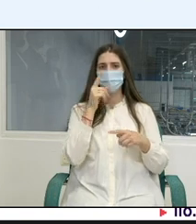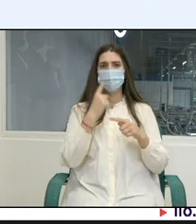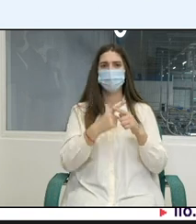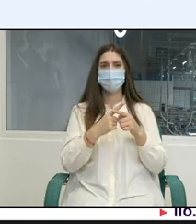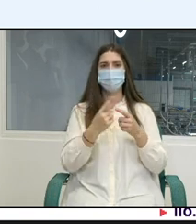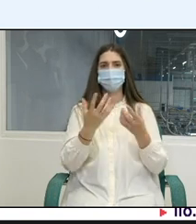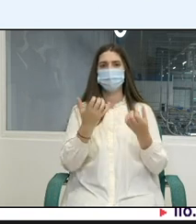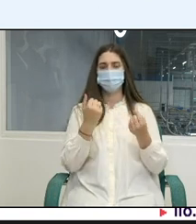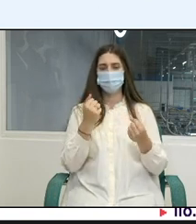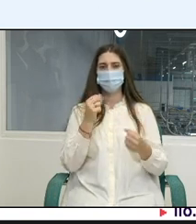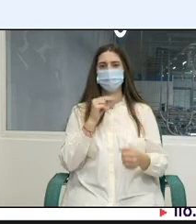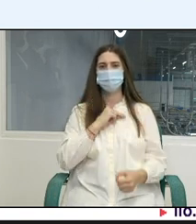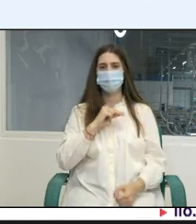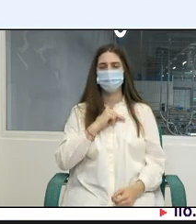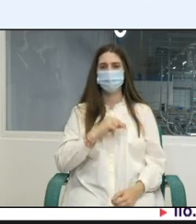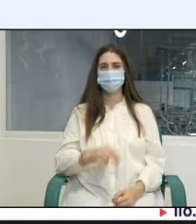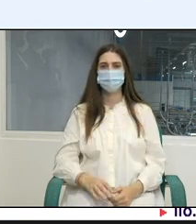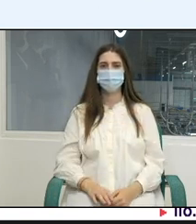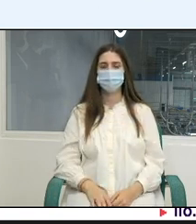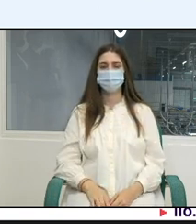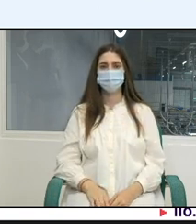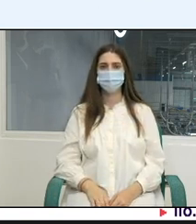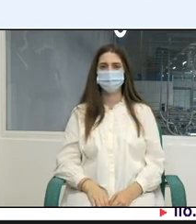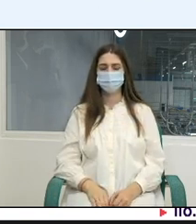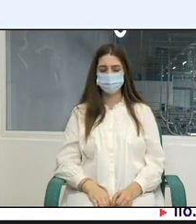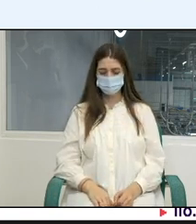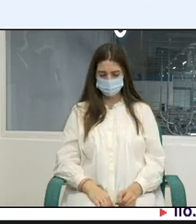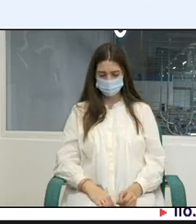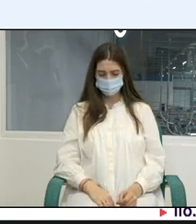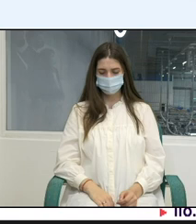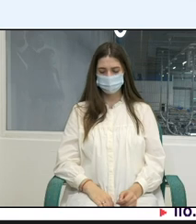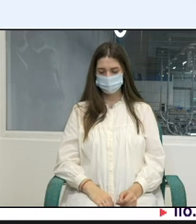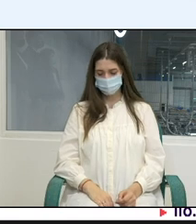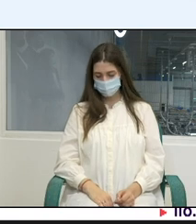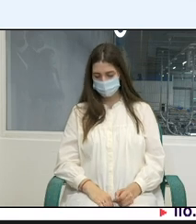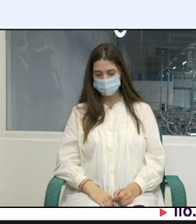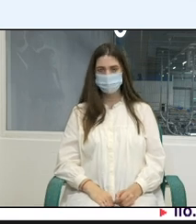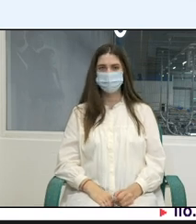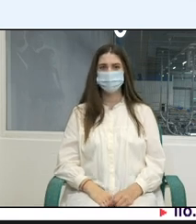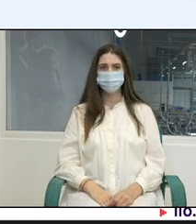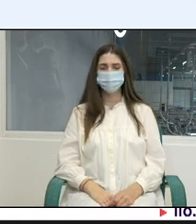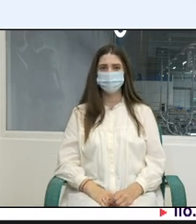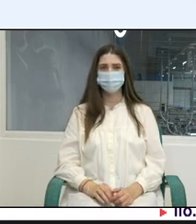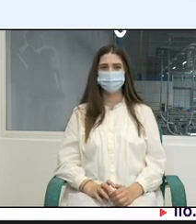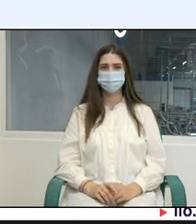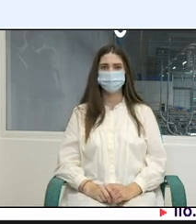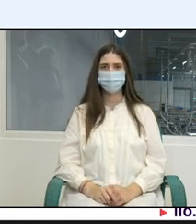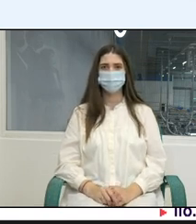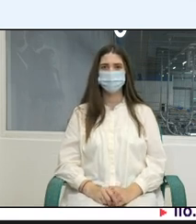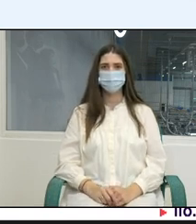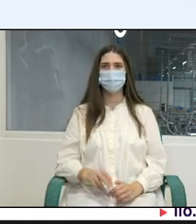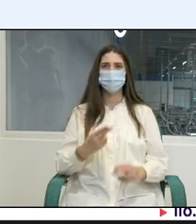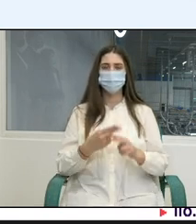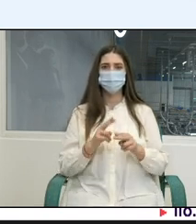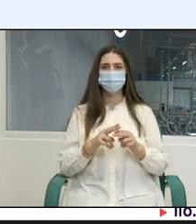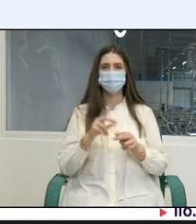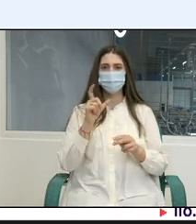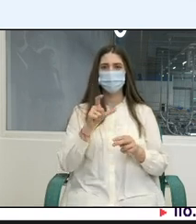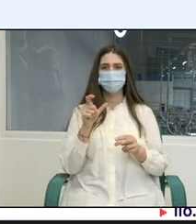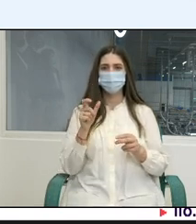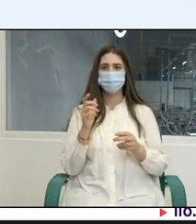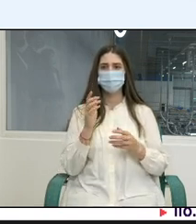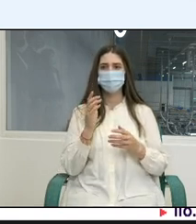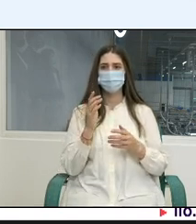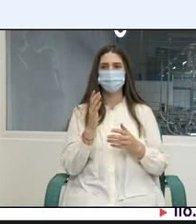aveți în invitație și link-ul la document care este disponibil online pentru toată lumea este un document mic aproximativ vreo